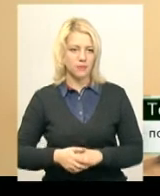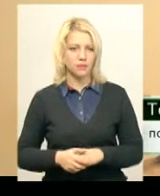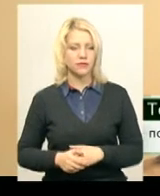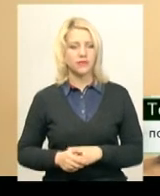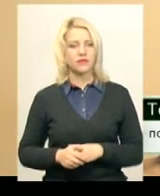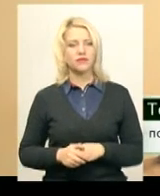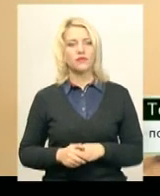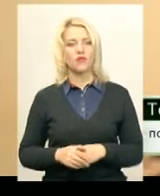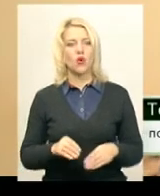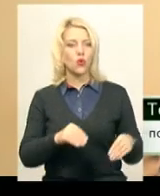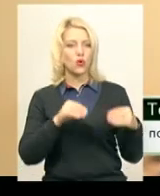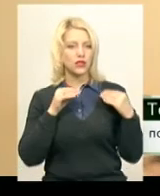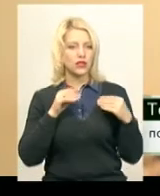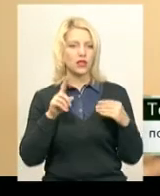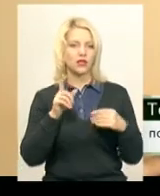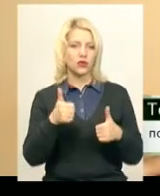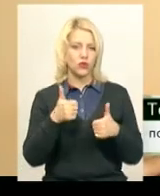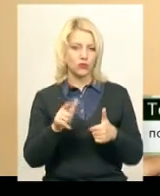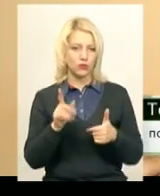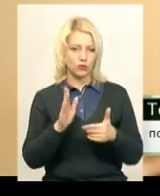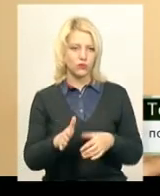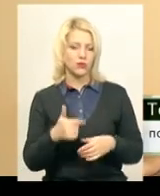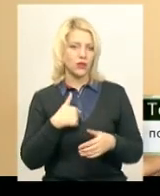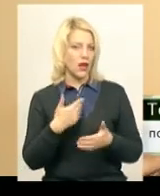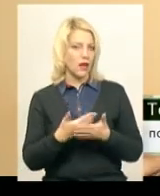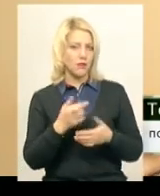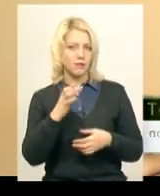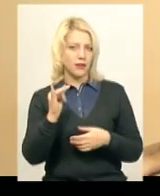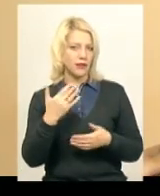одіялка, що добре. Я б, наприклад,